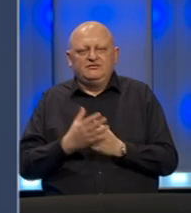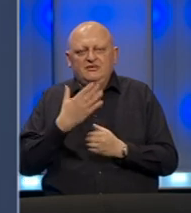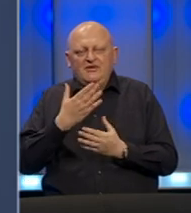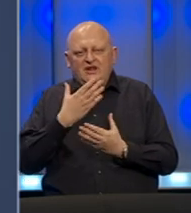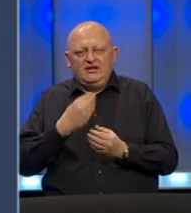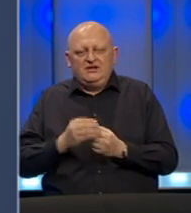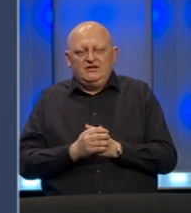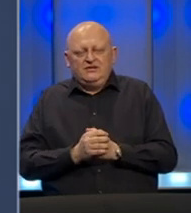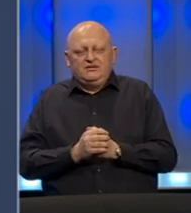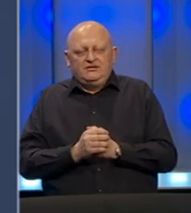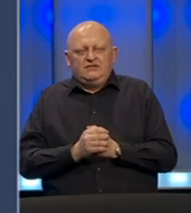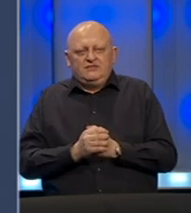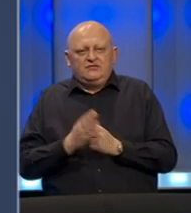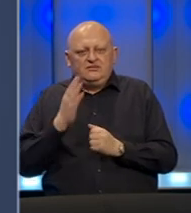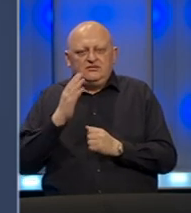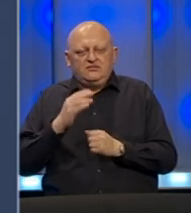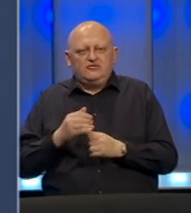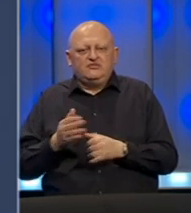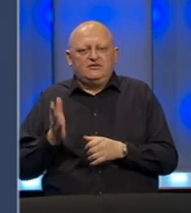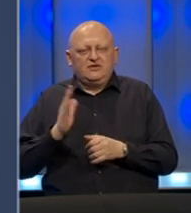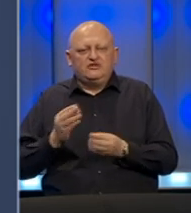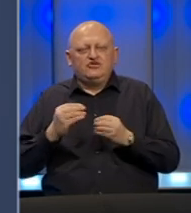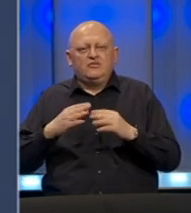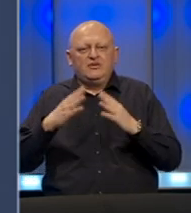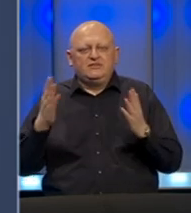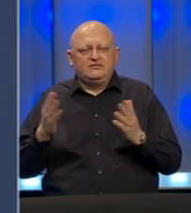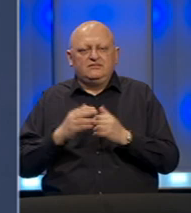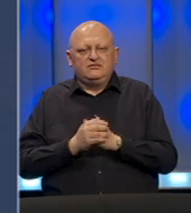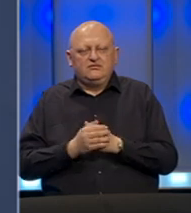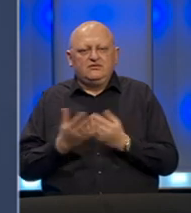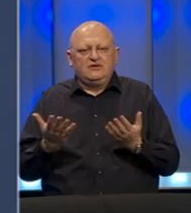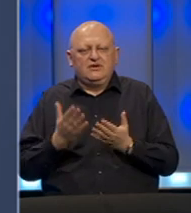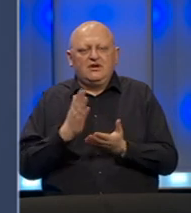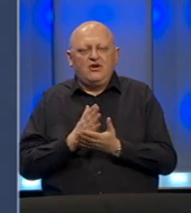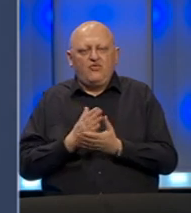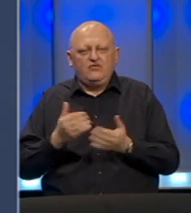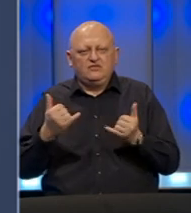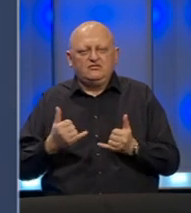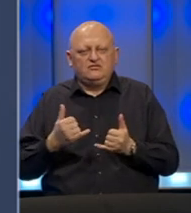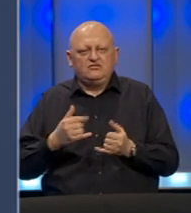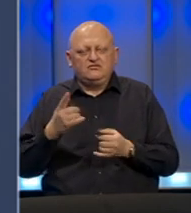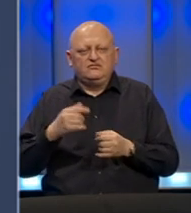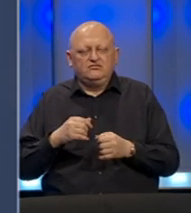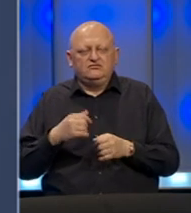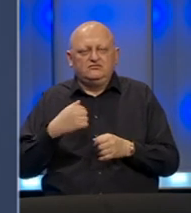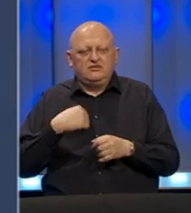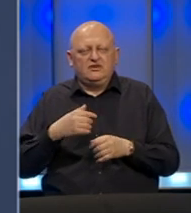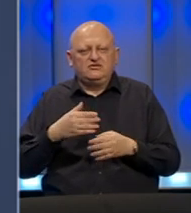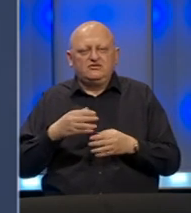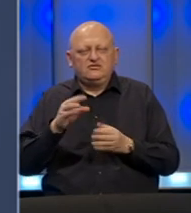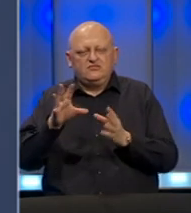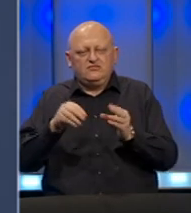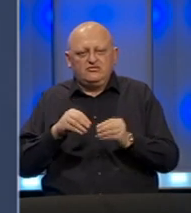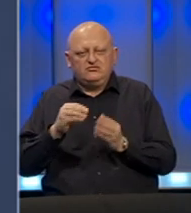lijepo. Poštovani sudređani, dobar dan. Kao i uvijek do sad, Zavod za javno zdravstvo prikuplja